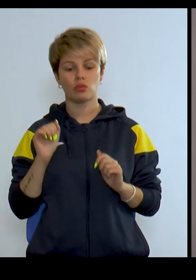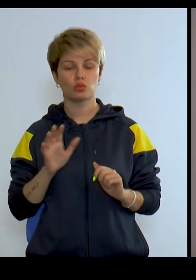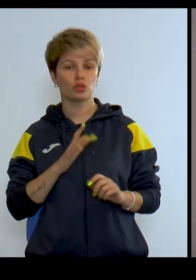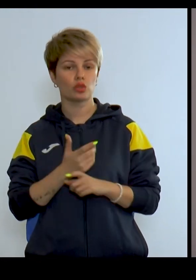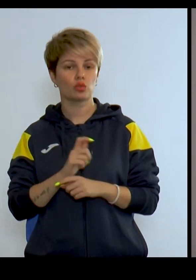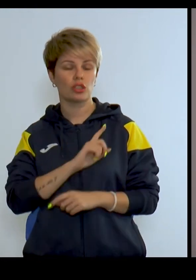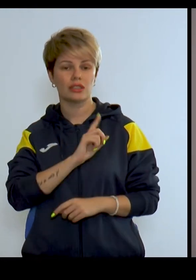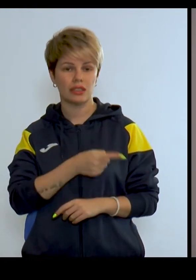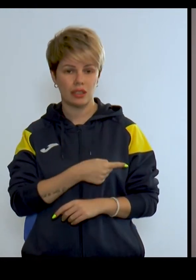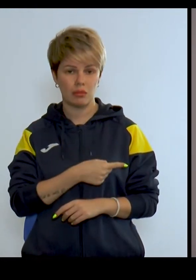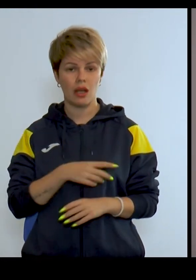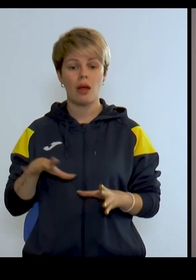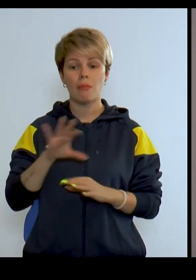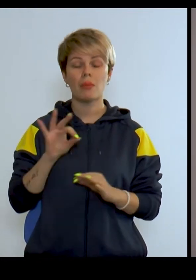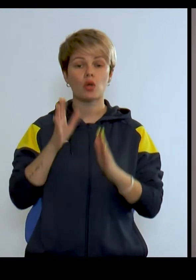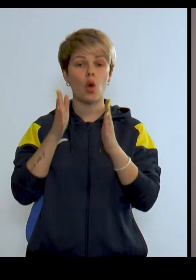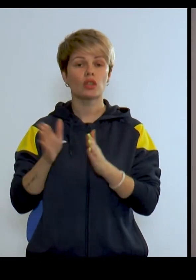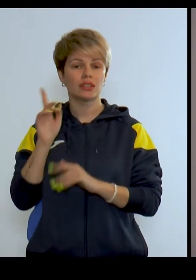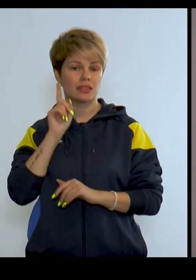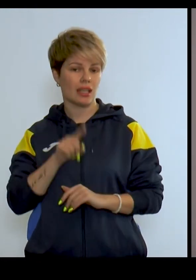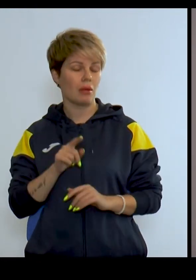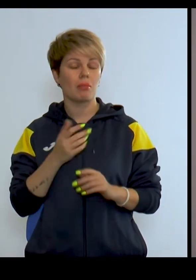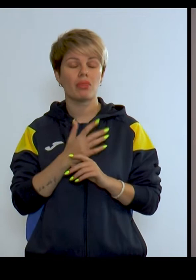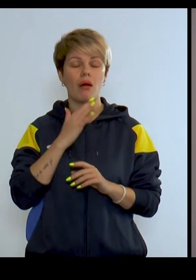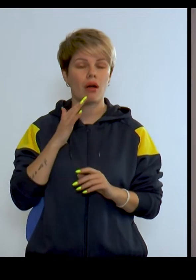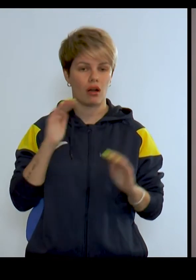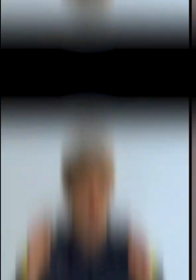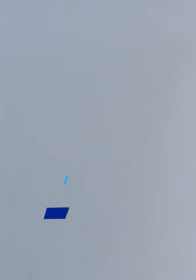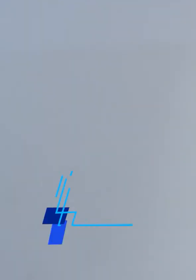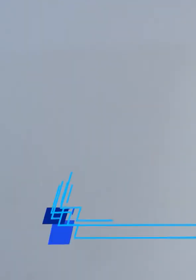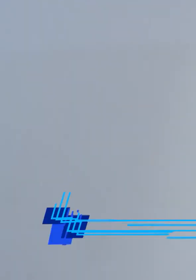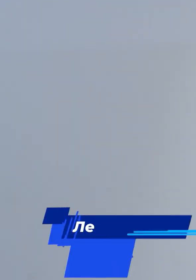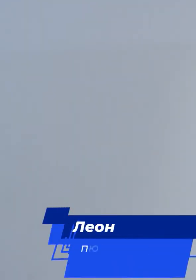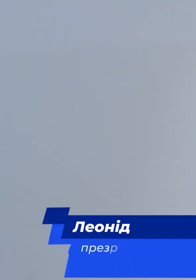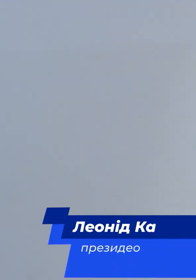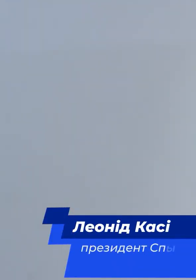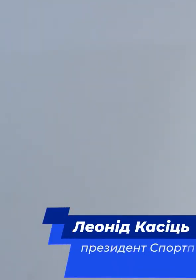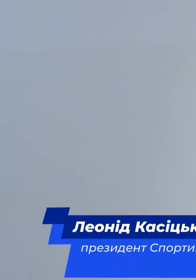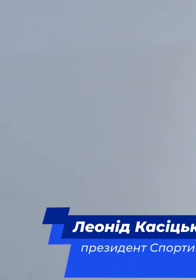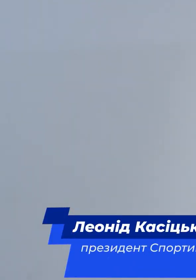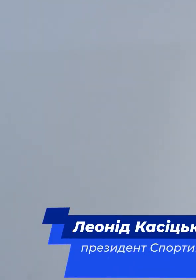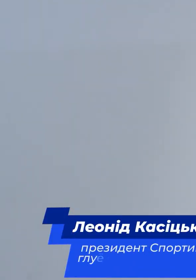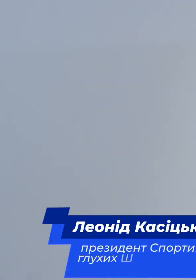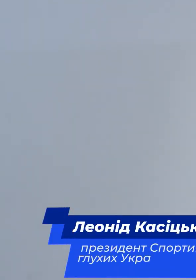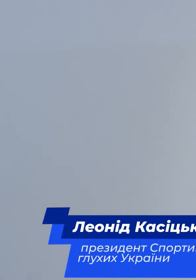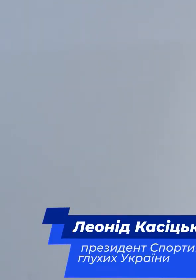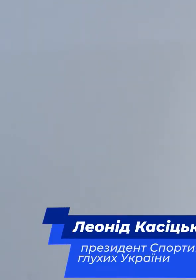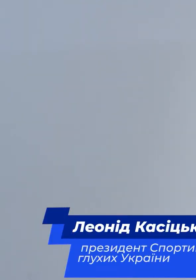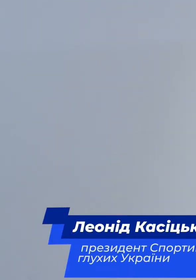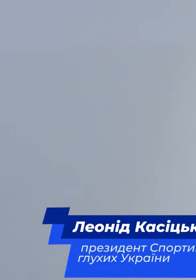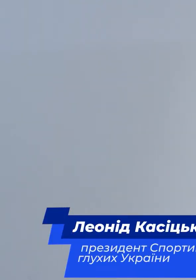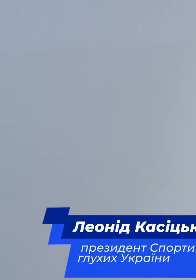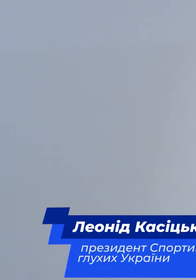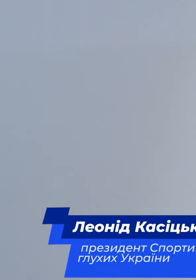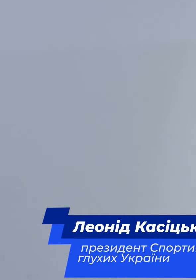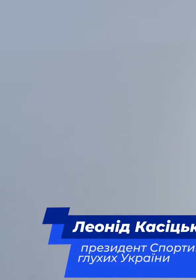які можуть бути дуже сильні, але ми про нього знаємо майже менше. Щодо шахів, будемо так